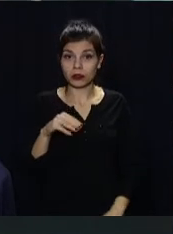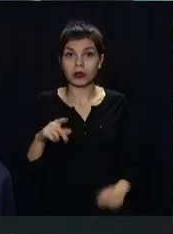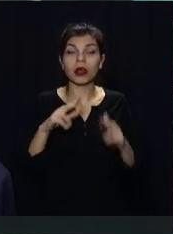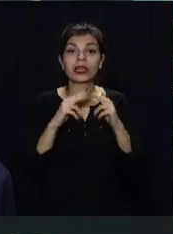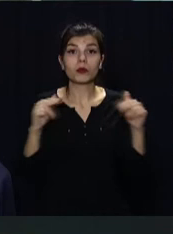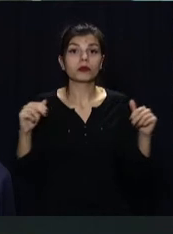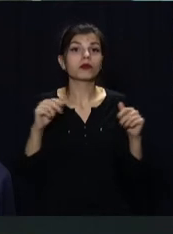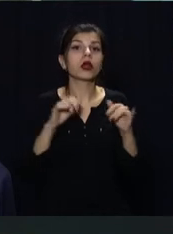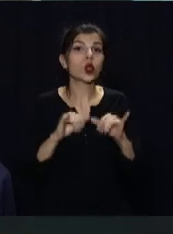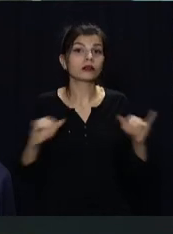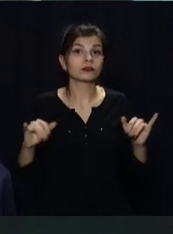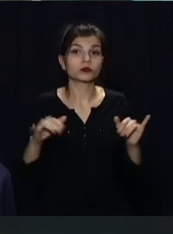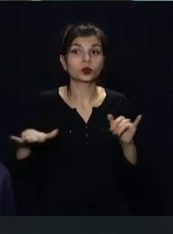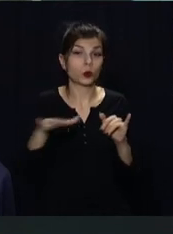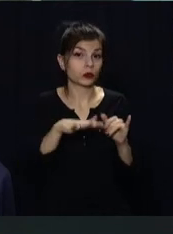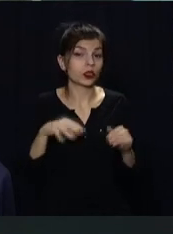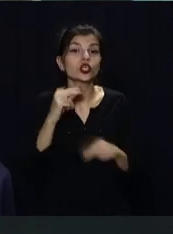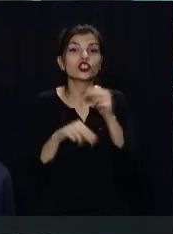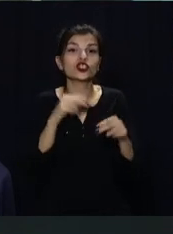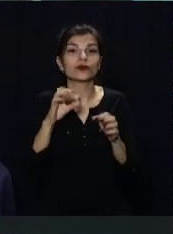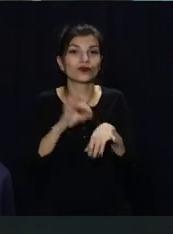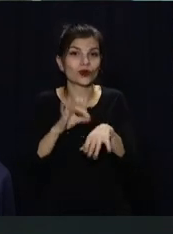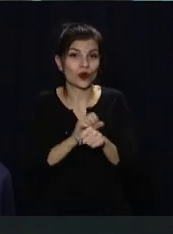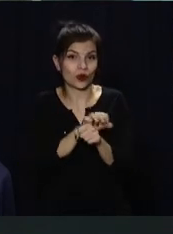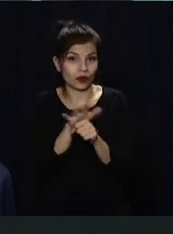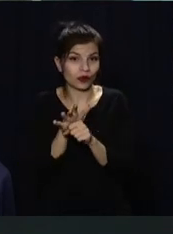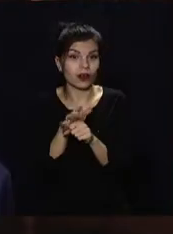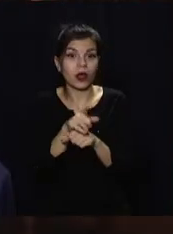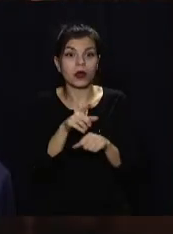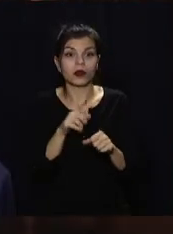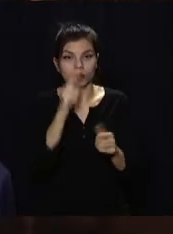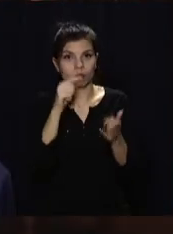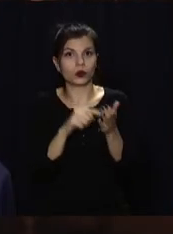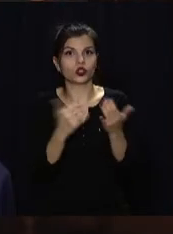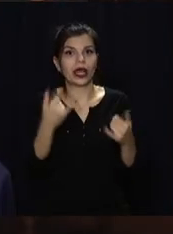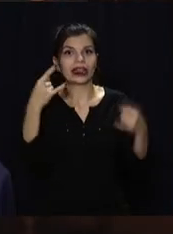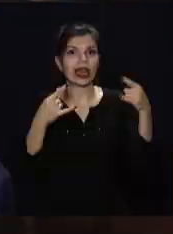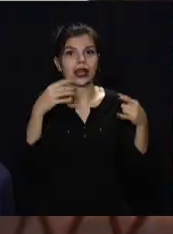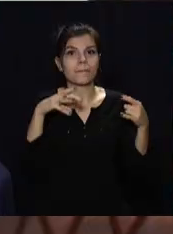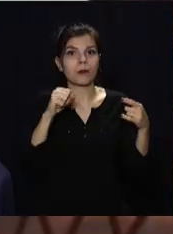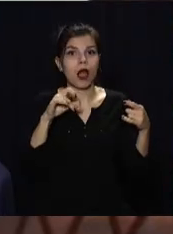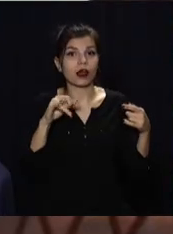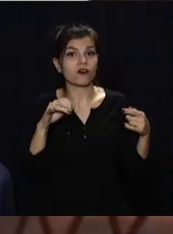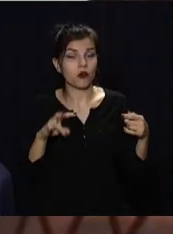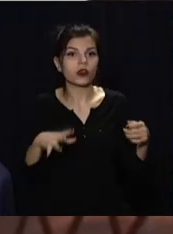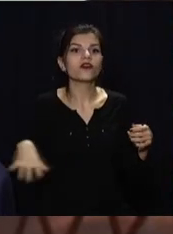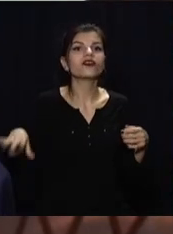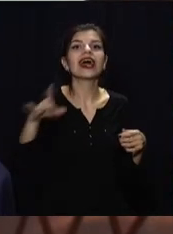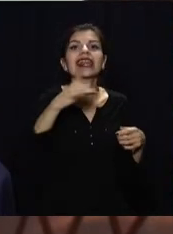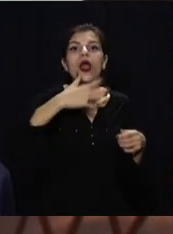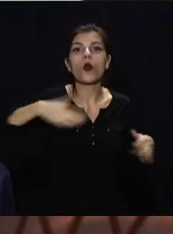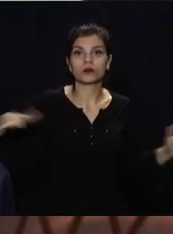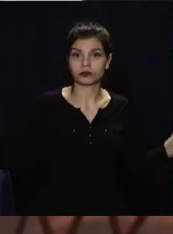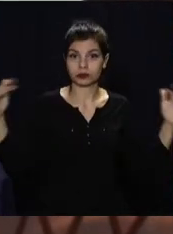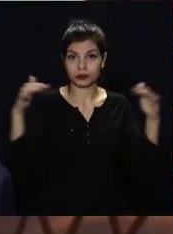долучився до форуму розвитку громадянського суспільства. Через пандемію захід уперше проходить у форматі телемарафону. Він об'єднав всі